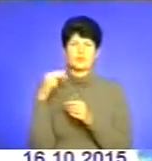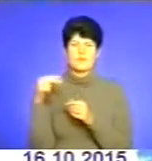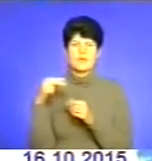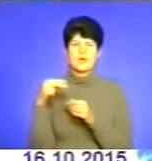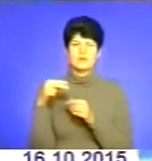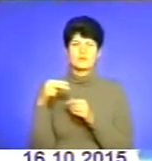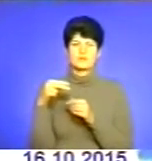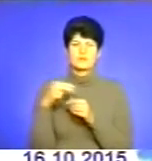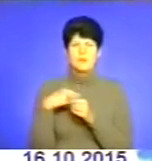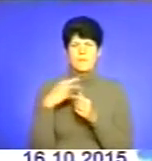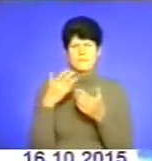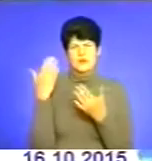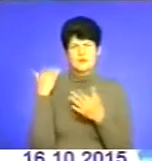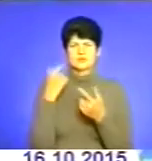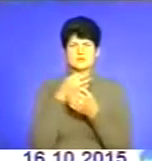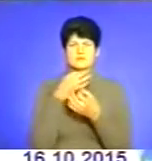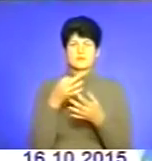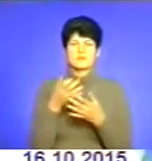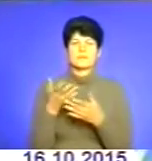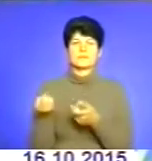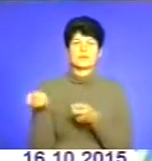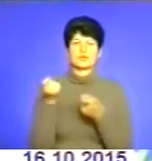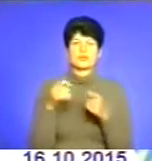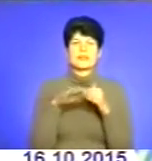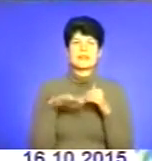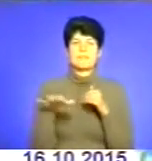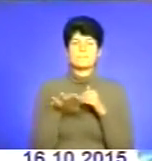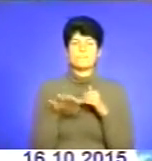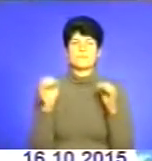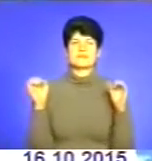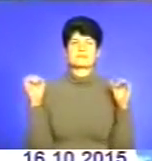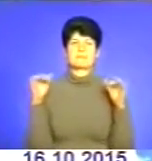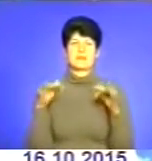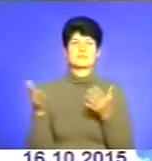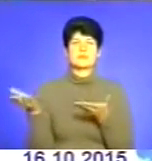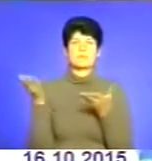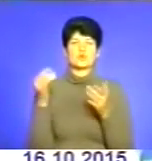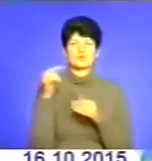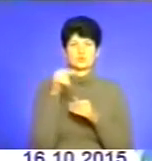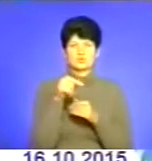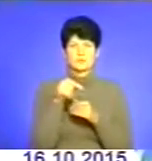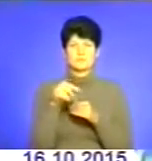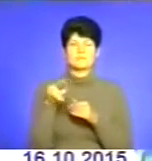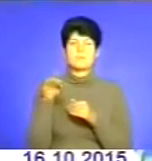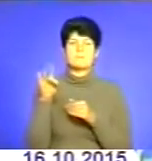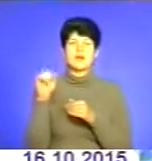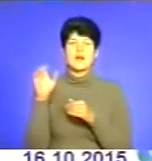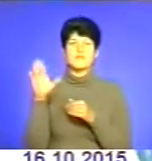проінформуємо, вона прибуде на площу, де ми беремо, запросимо туди і правоуставних,